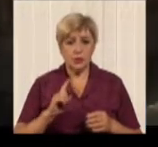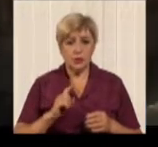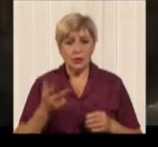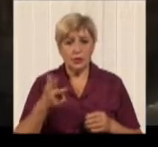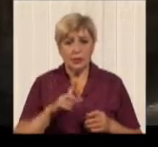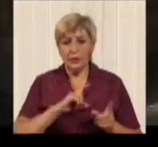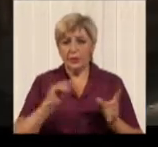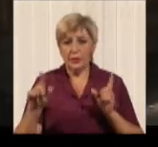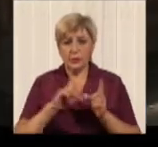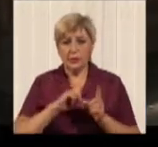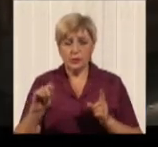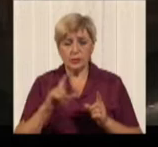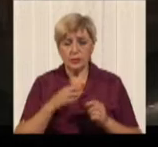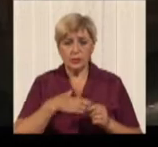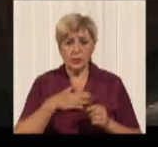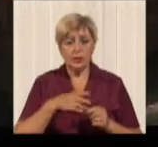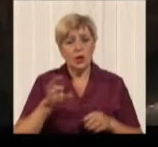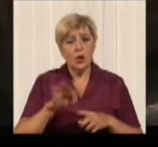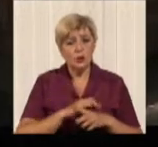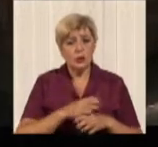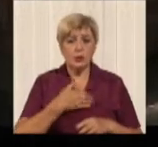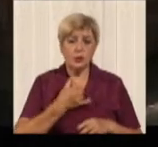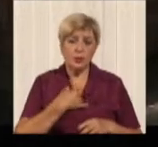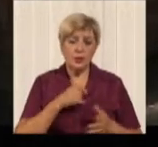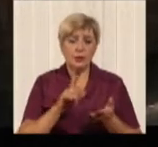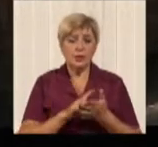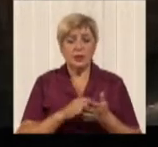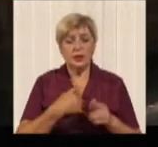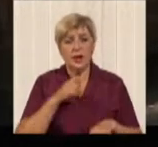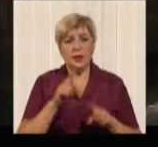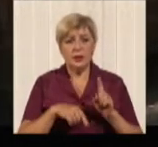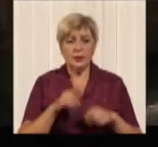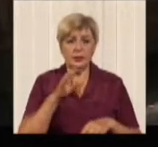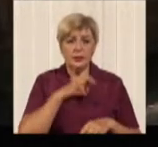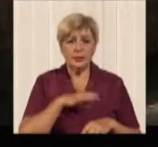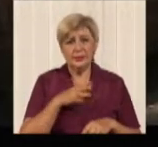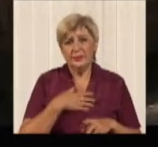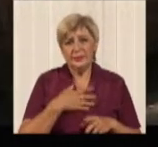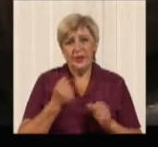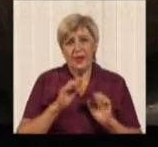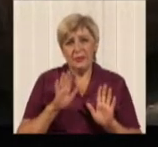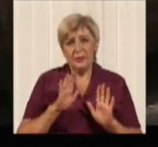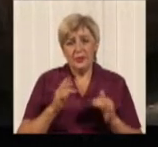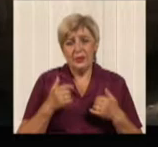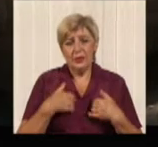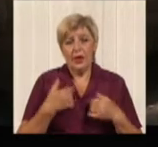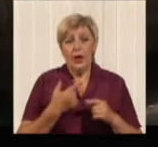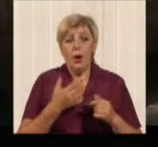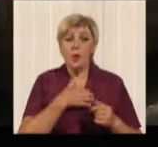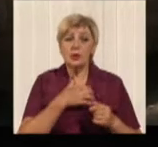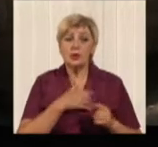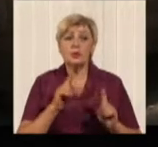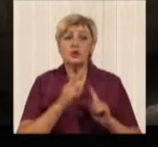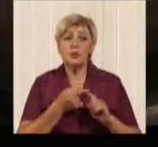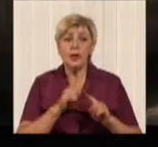прийшло, не наші. Чоловік у мене пенсіонер, а я дуже рідко користуюся. Думаю, що навряд чи вдарить по кишені. Хотілося б, щоб це вплинуло якось